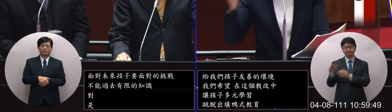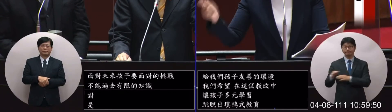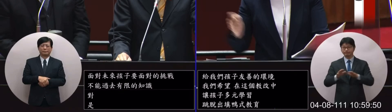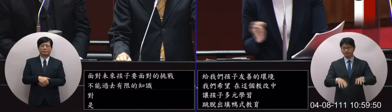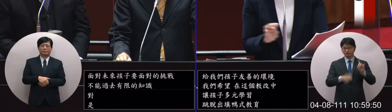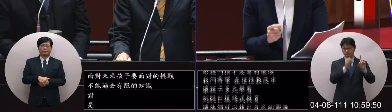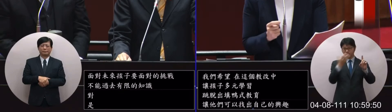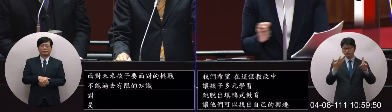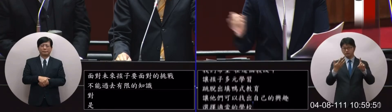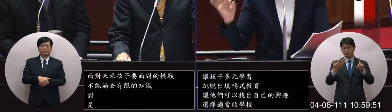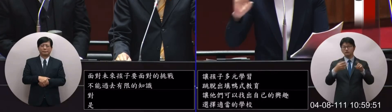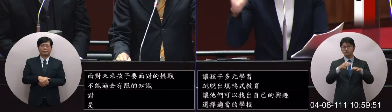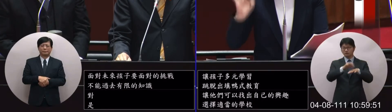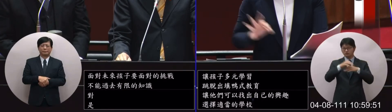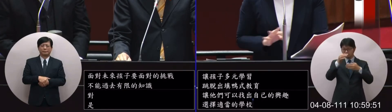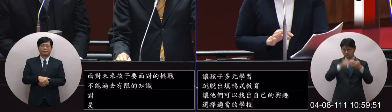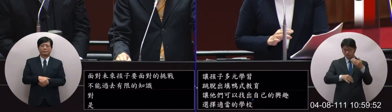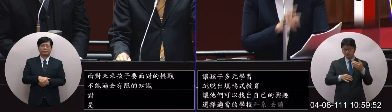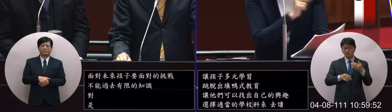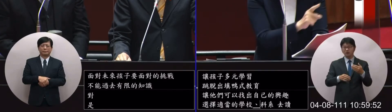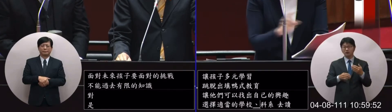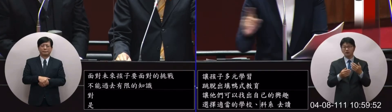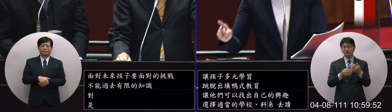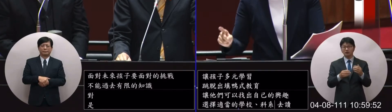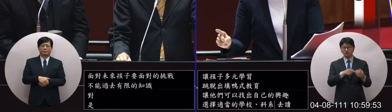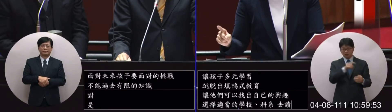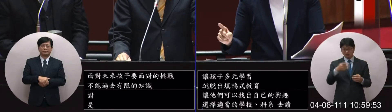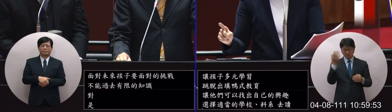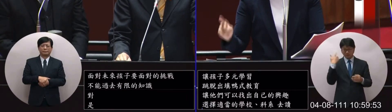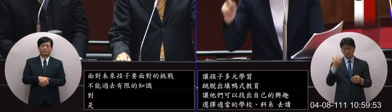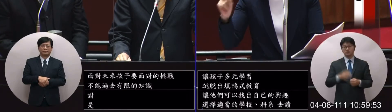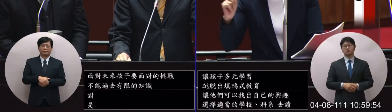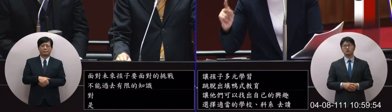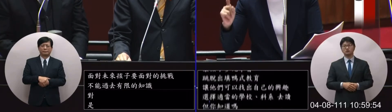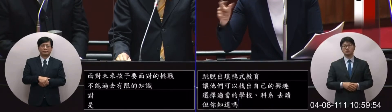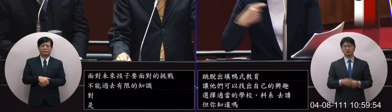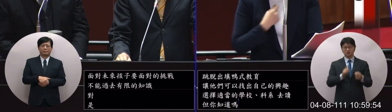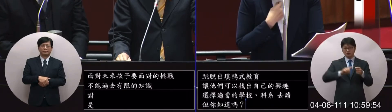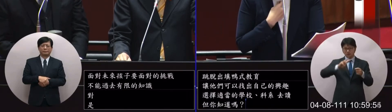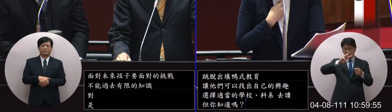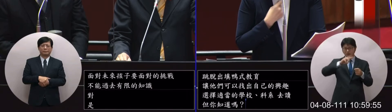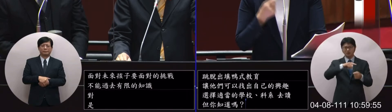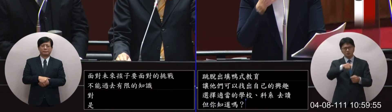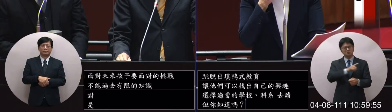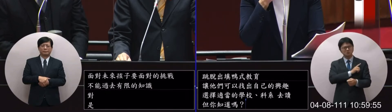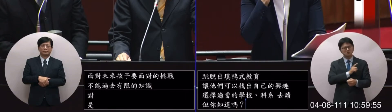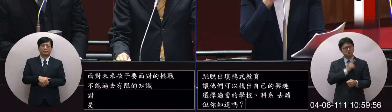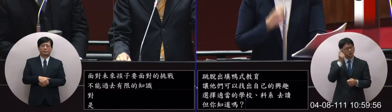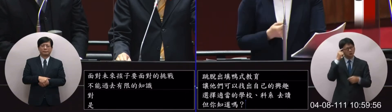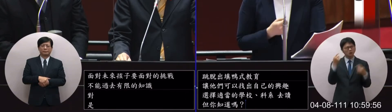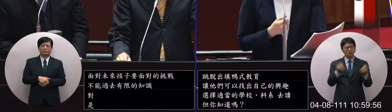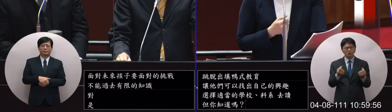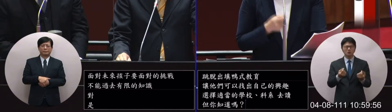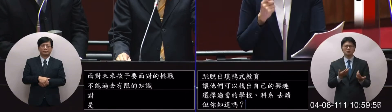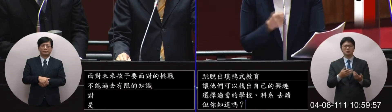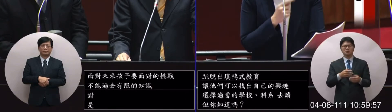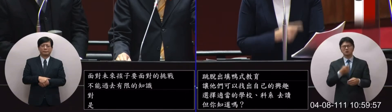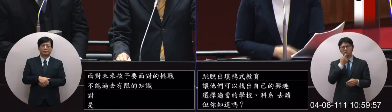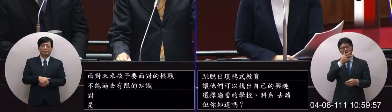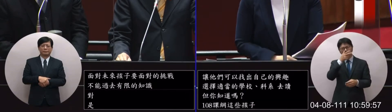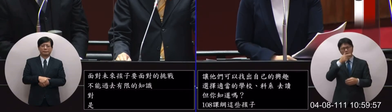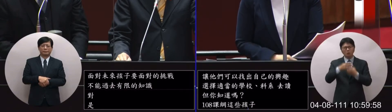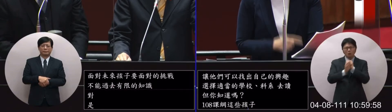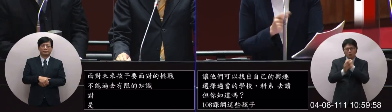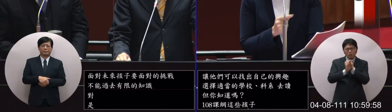課綱這群孩子走了是三年從高一到高三他們是把自己當作說是白老鼠的角色所以